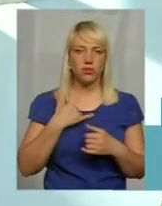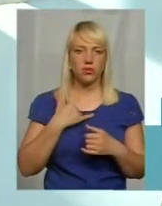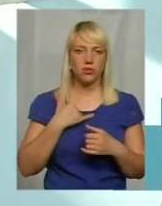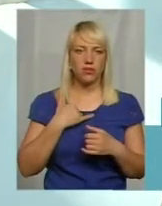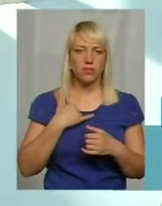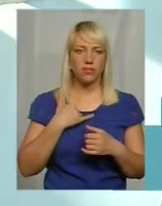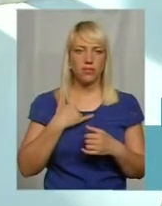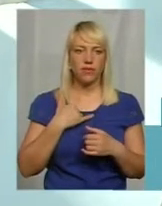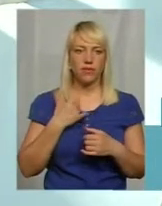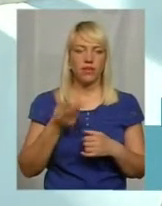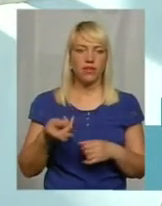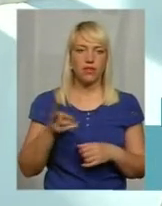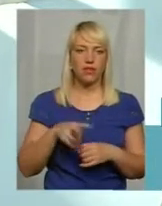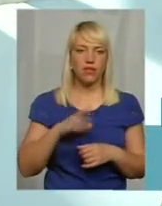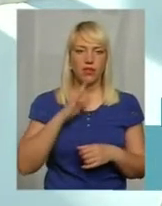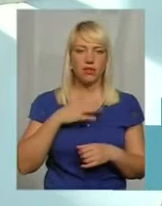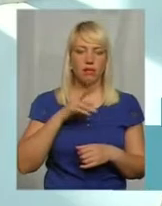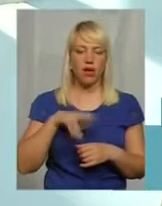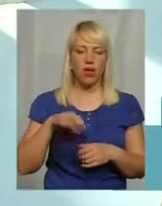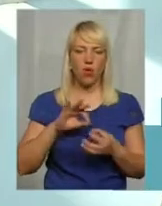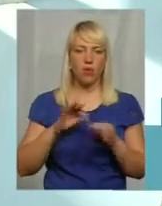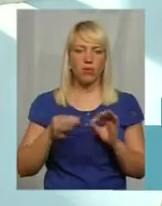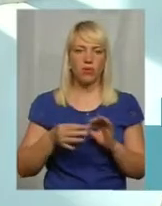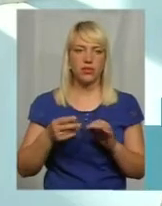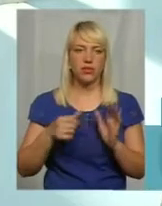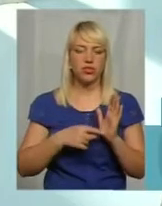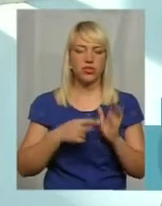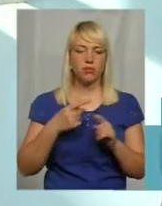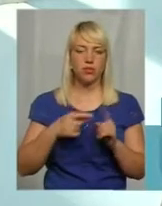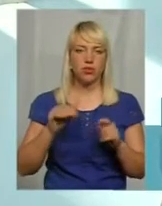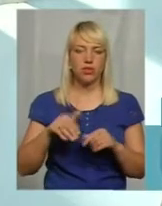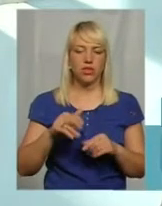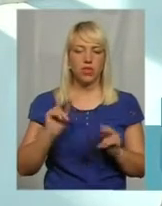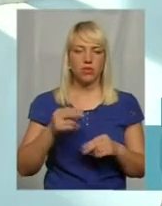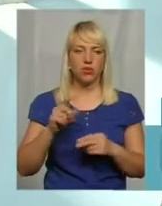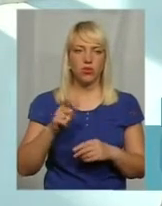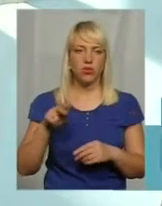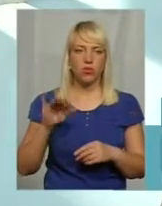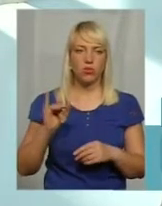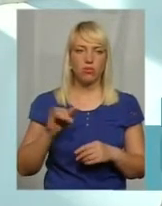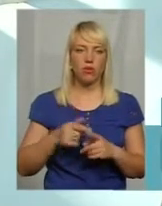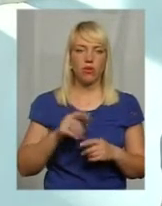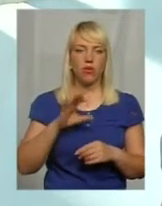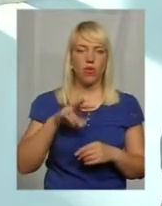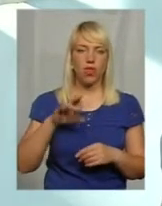наших два паралімпійця по 6,5 тисяч получають. Чемпіон Європи Пельшелково Олександр